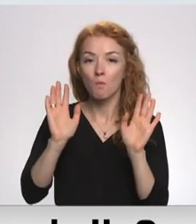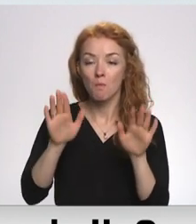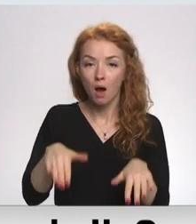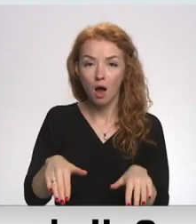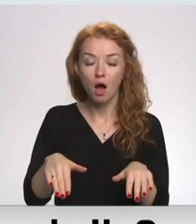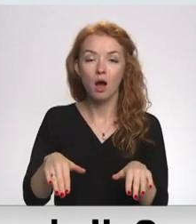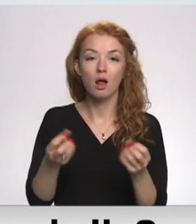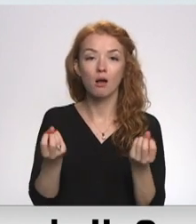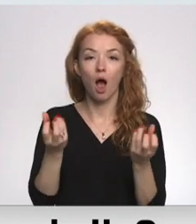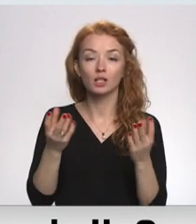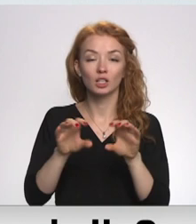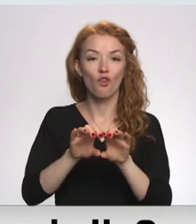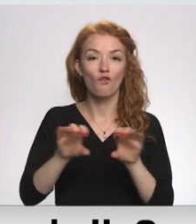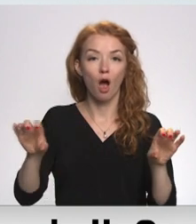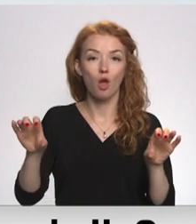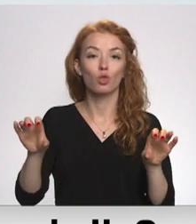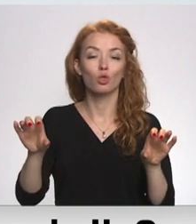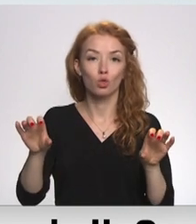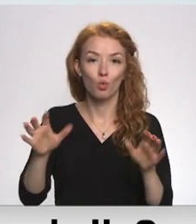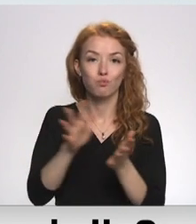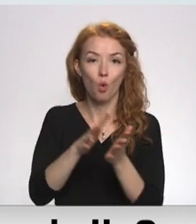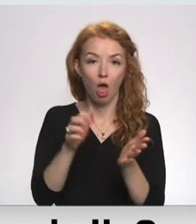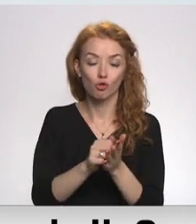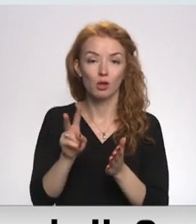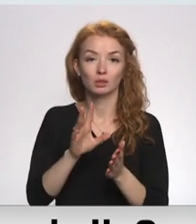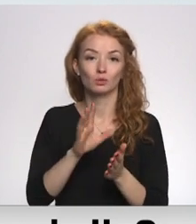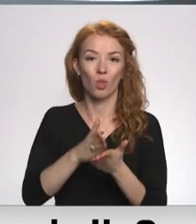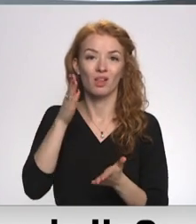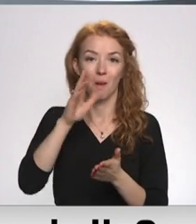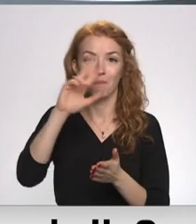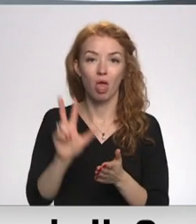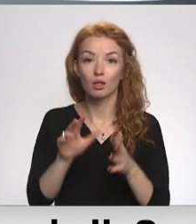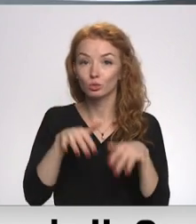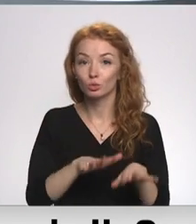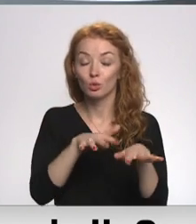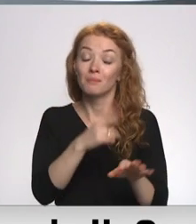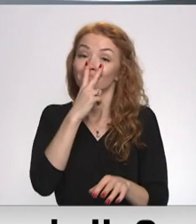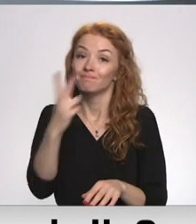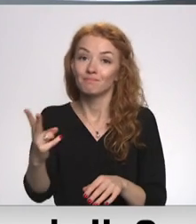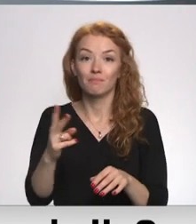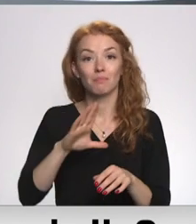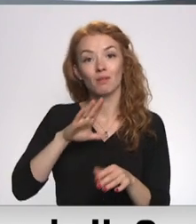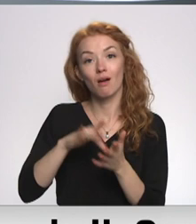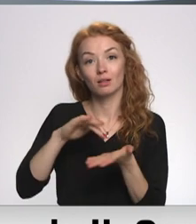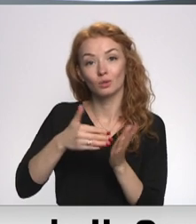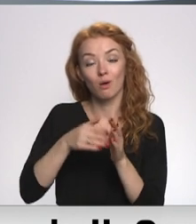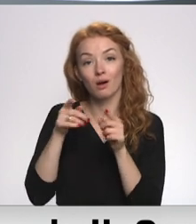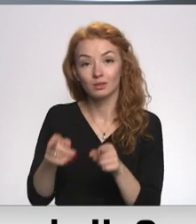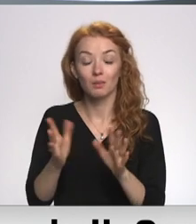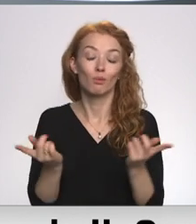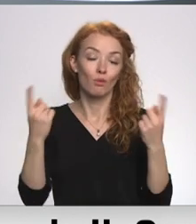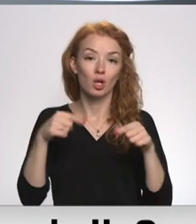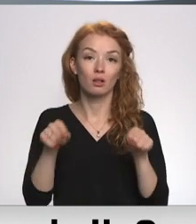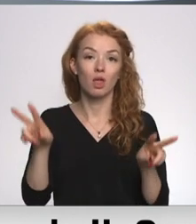par gāzes vadu sabotāžu, kas notika Baltijas jūrā. Skatīsimies pēc tās situācijas, bet tā ir tēma, kas ir